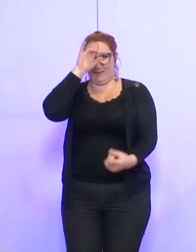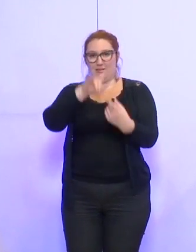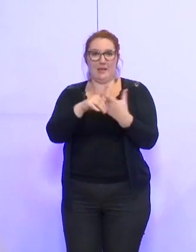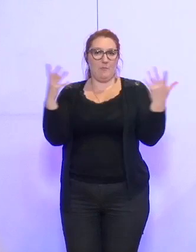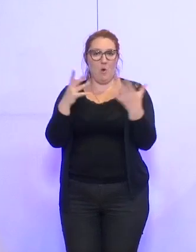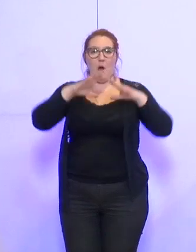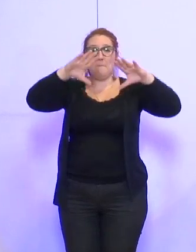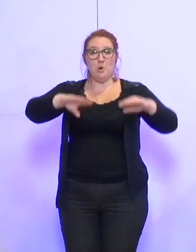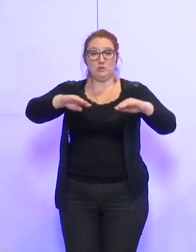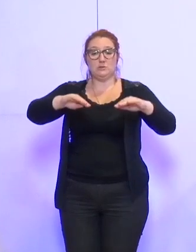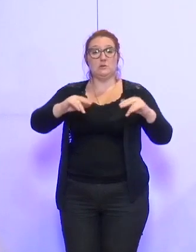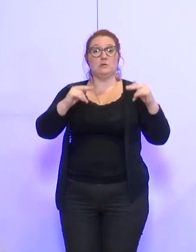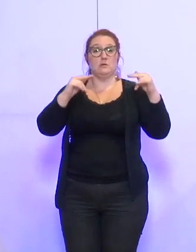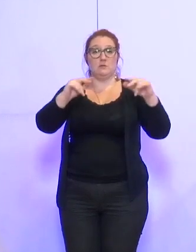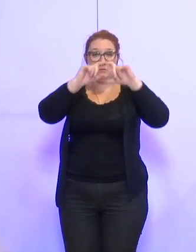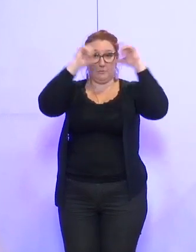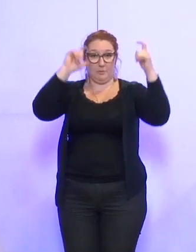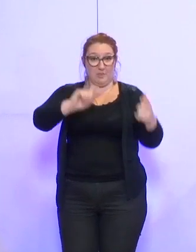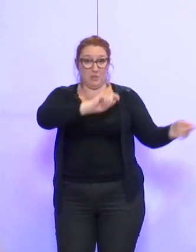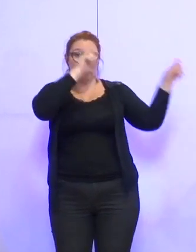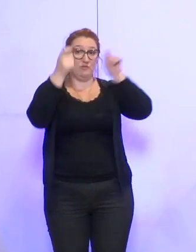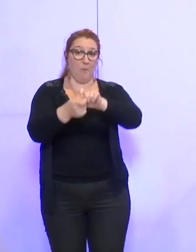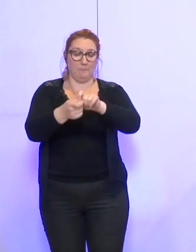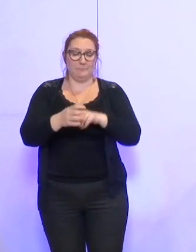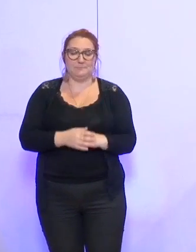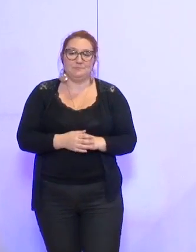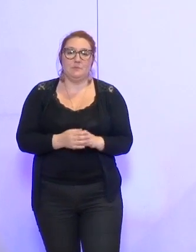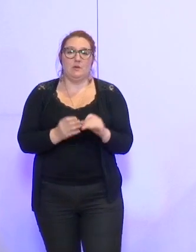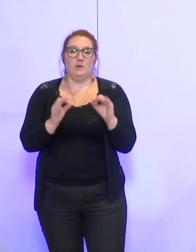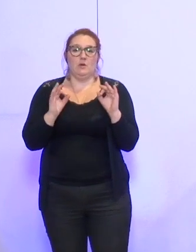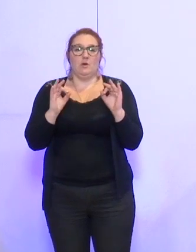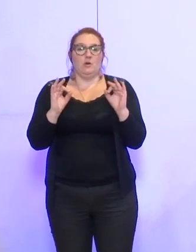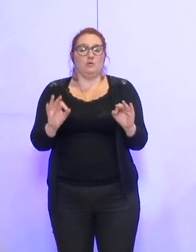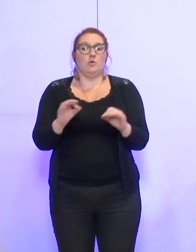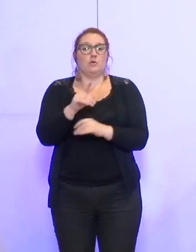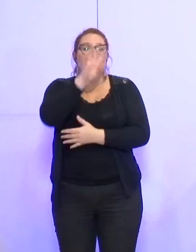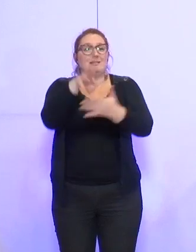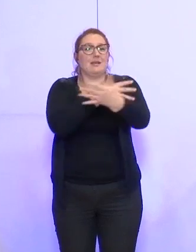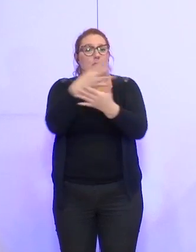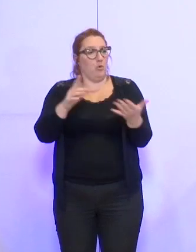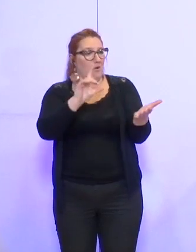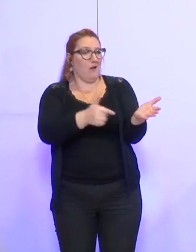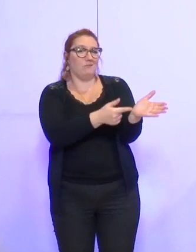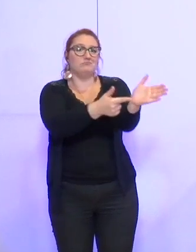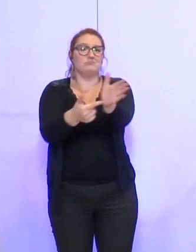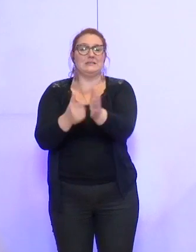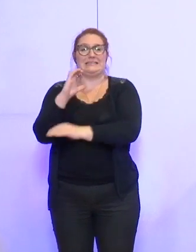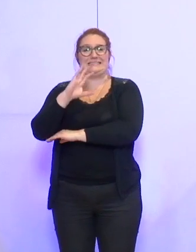transformations de postes que vous avez donc en tableau à l'issue du CTP